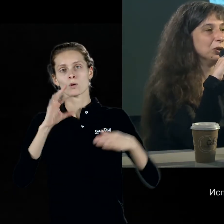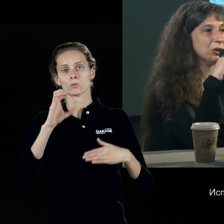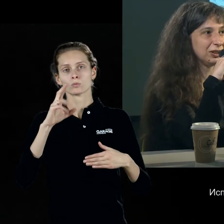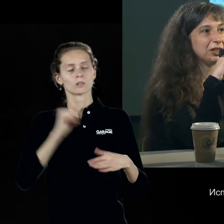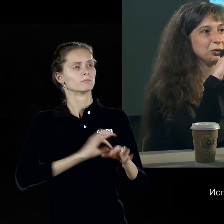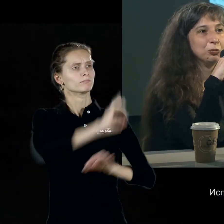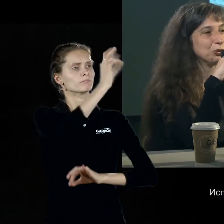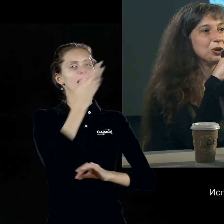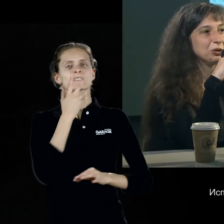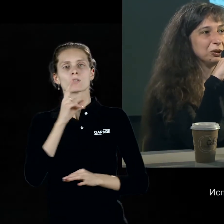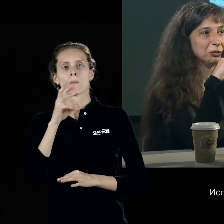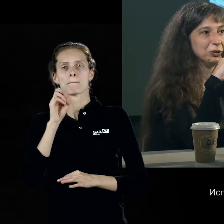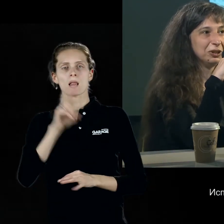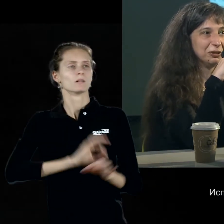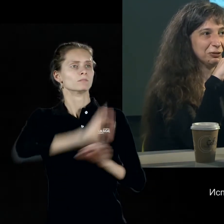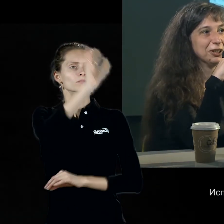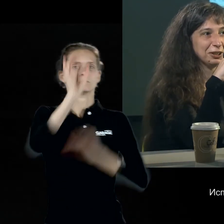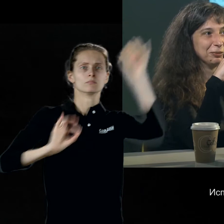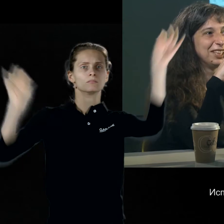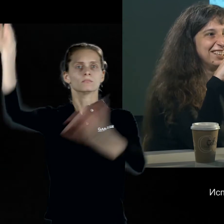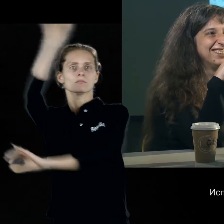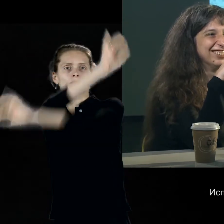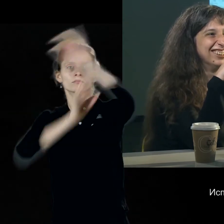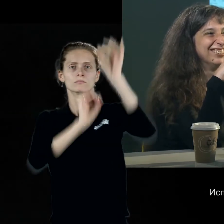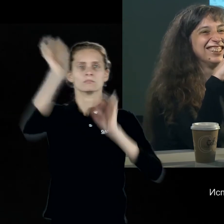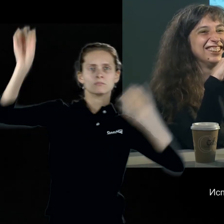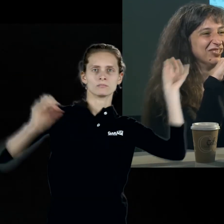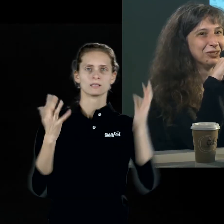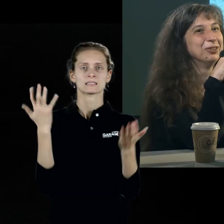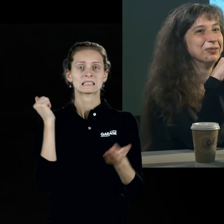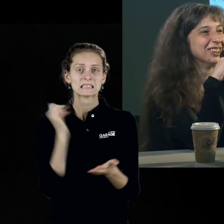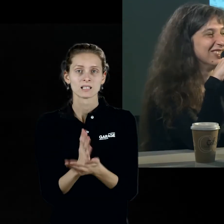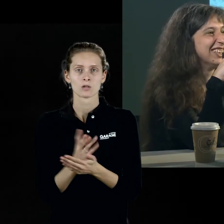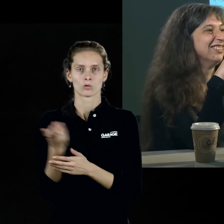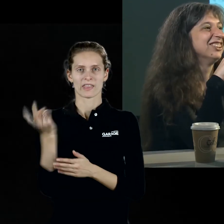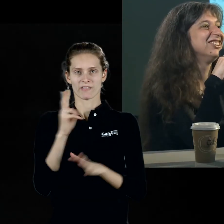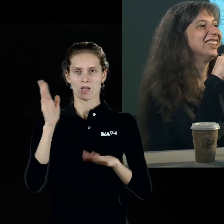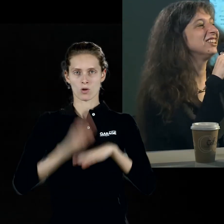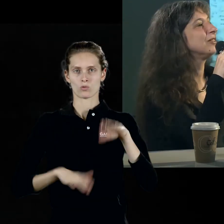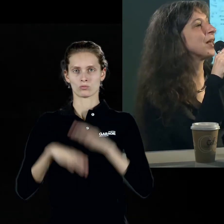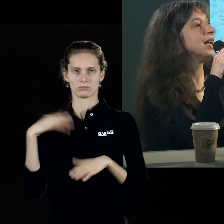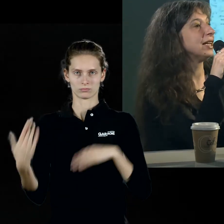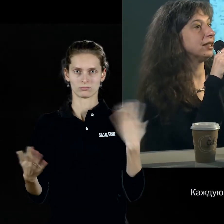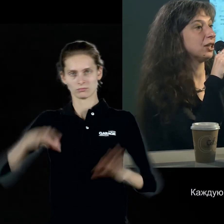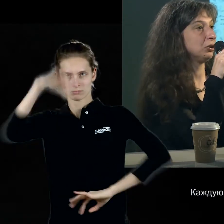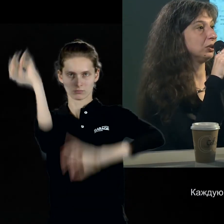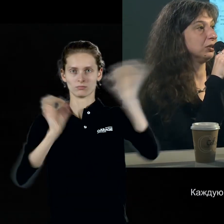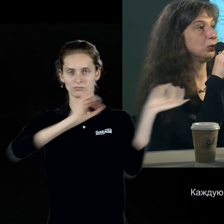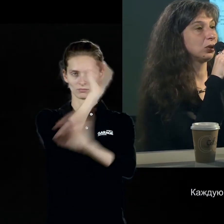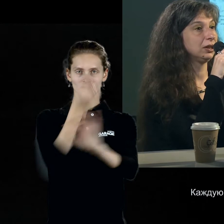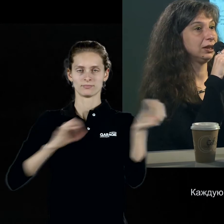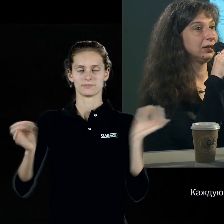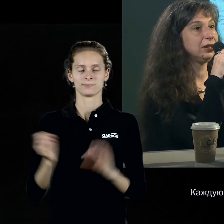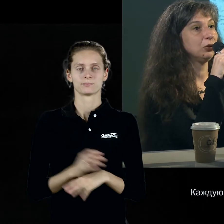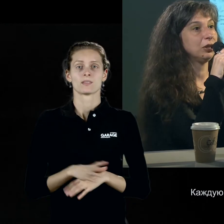используя сразу обе руки, что, видимо, было невероятным зрелищем и невероятным перформансом для его студентов. И каждую из